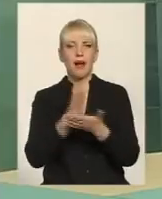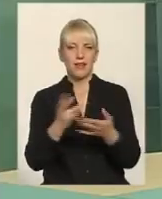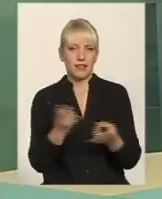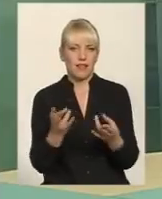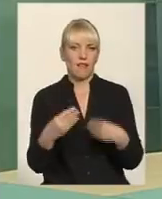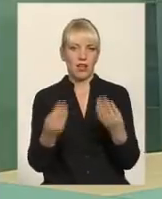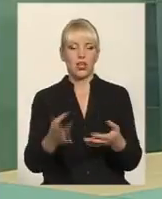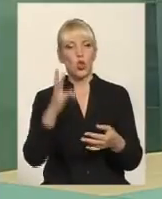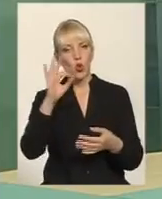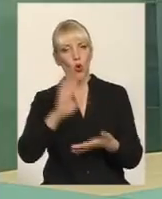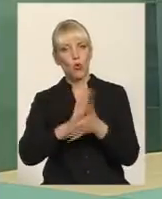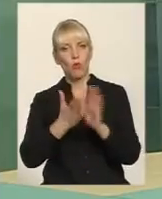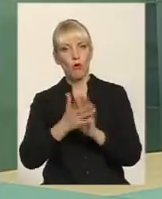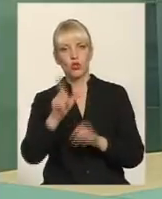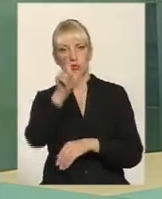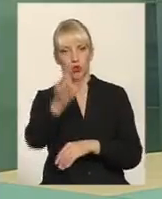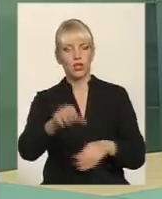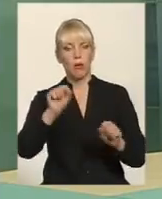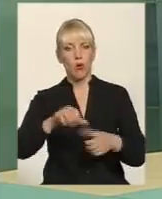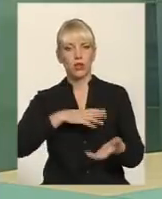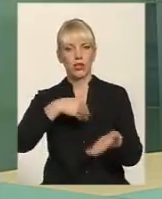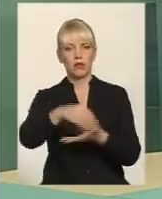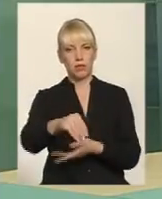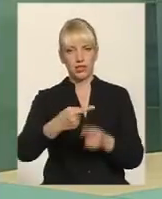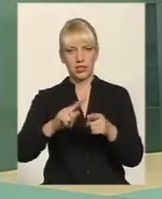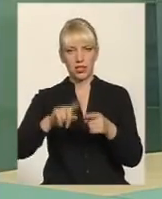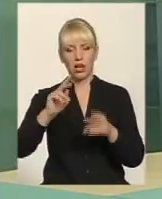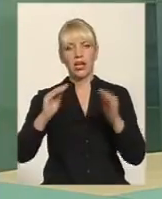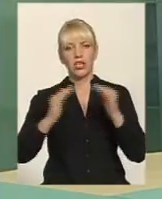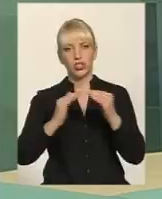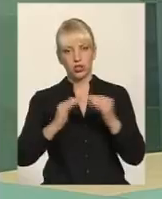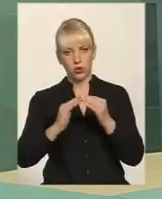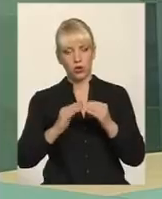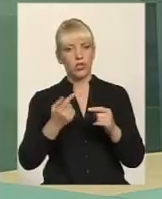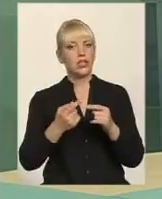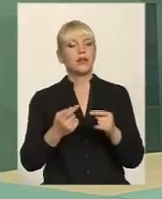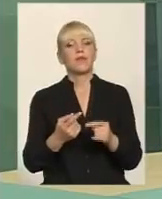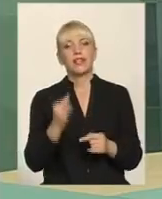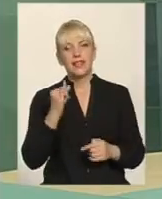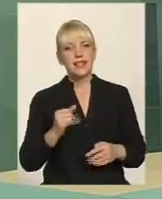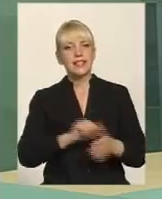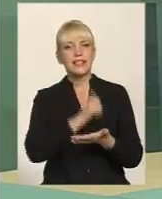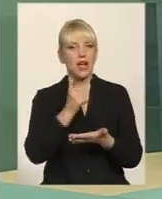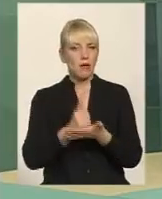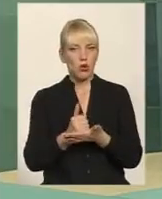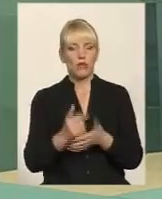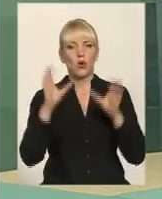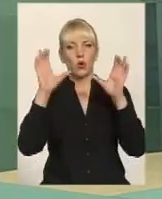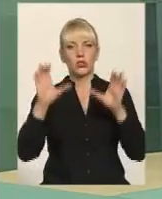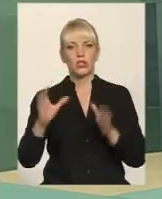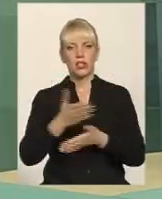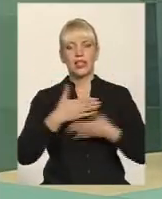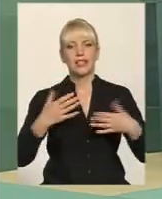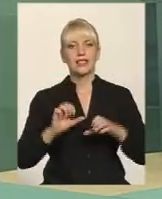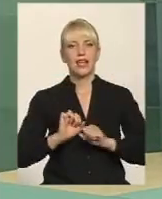набула власне житло, саме головне, це соціальний аспект. Сьогодні Конституція нам захищає, і ми маємо це в новому житловому